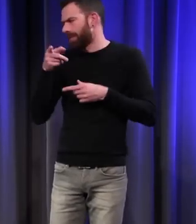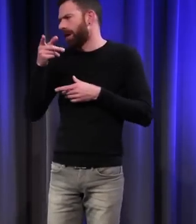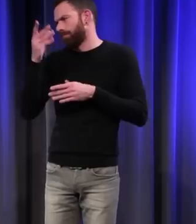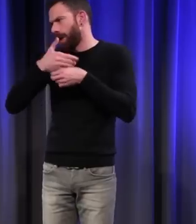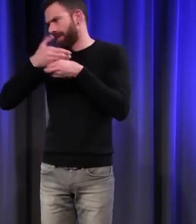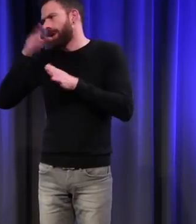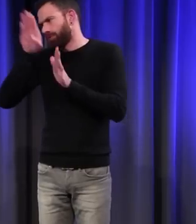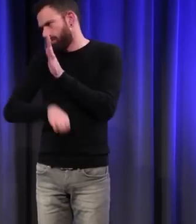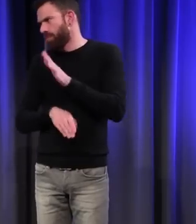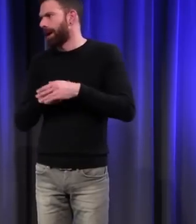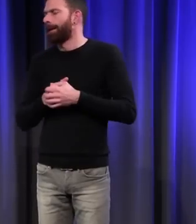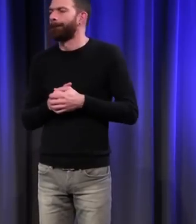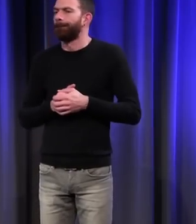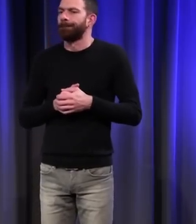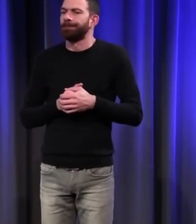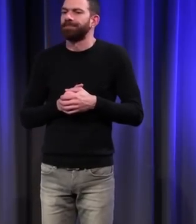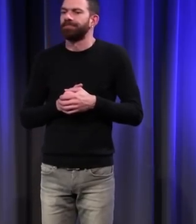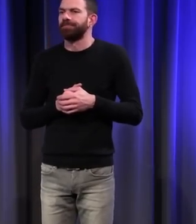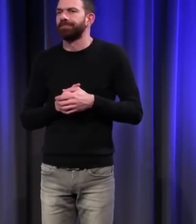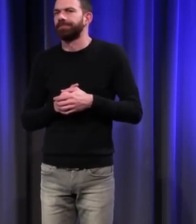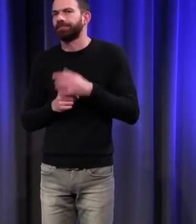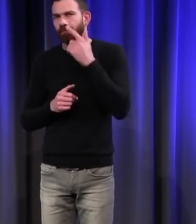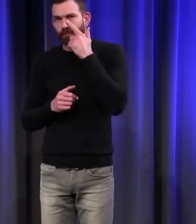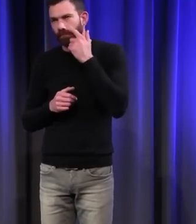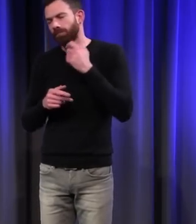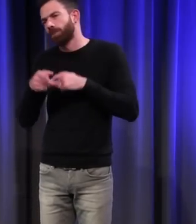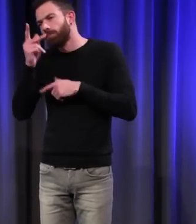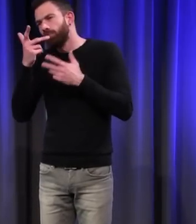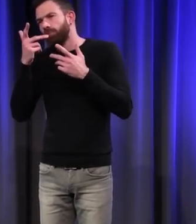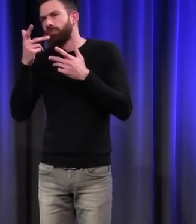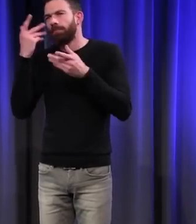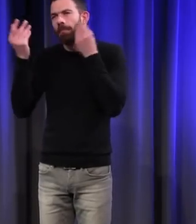Sur le visage, on cherche à associer le blanc et le rouge.